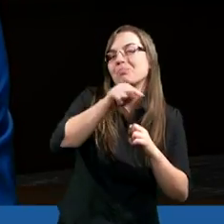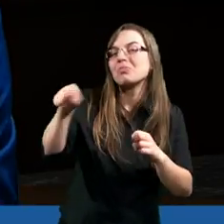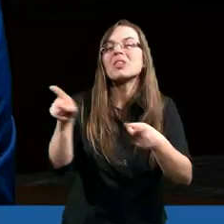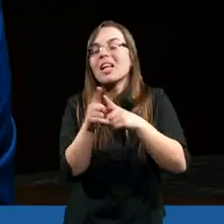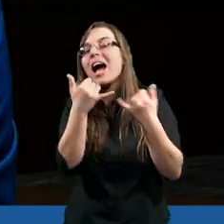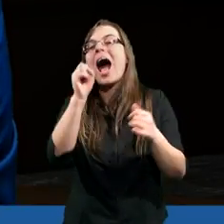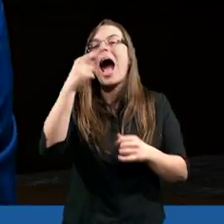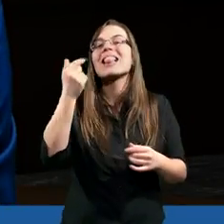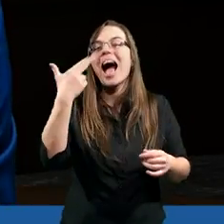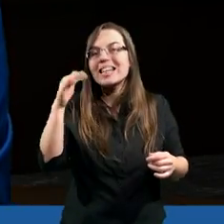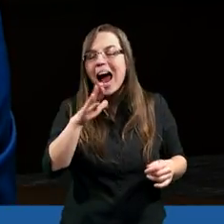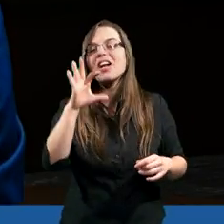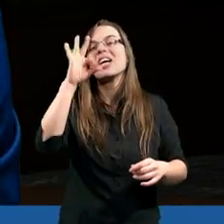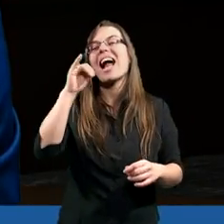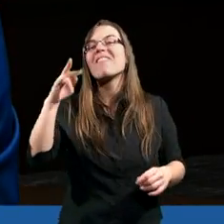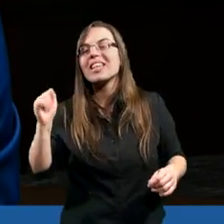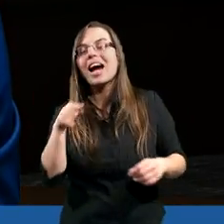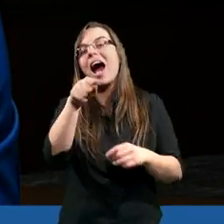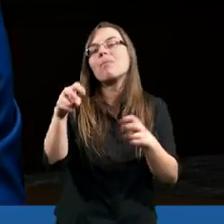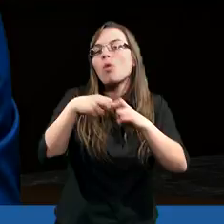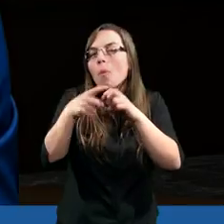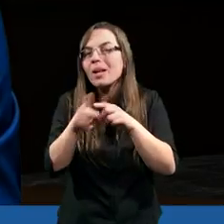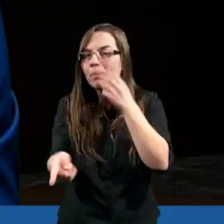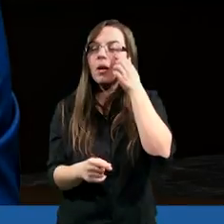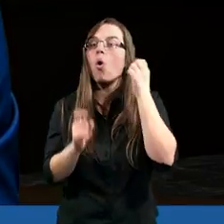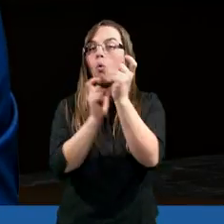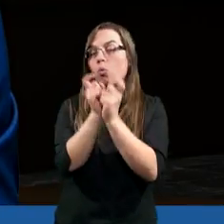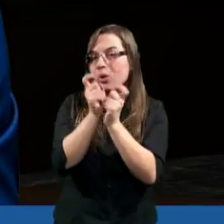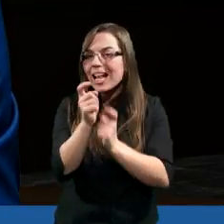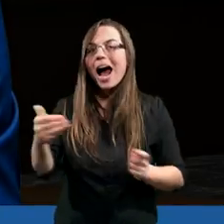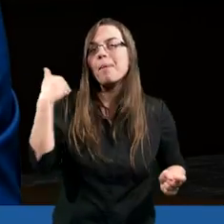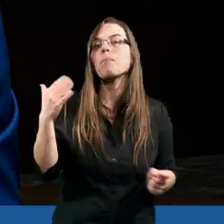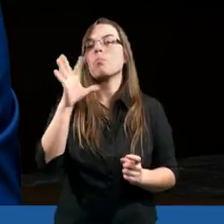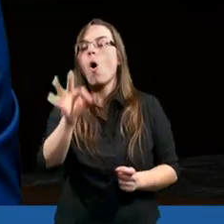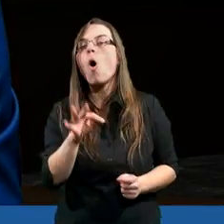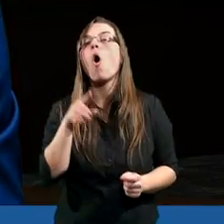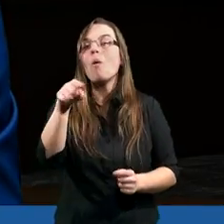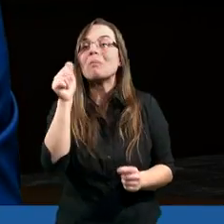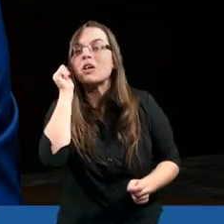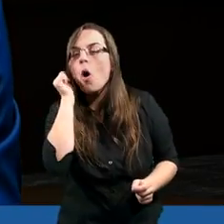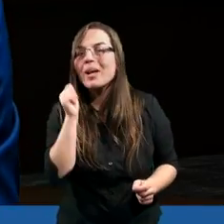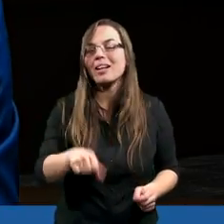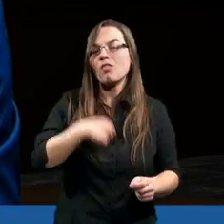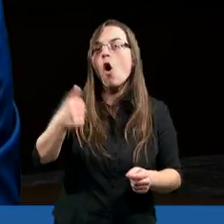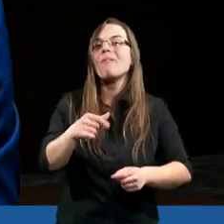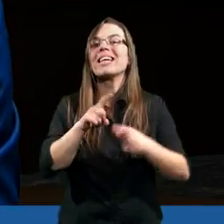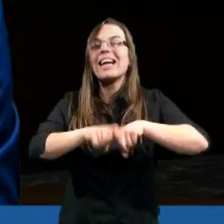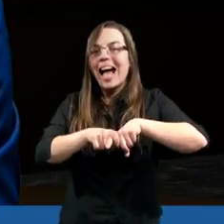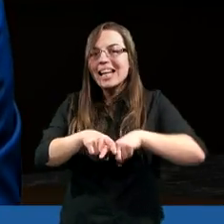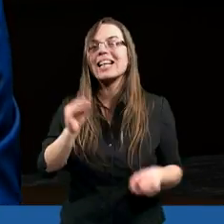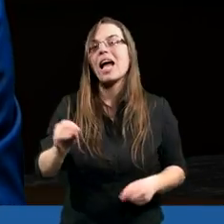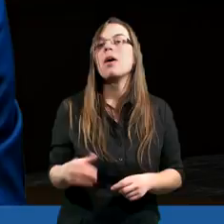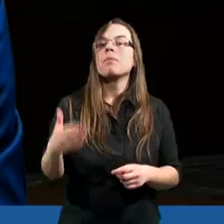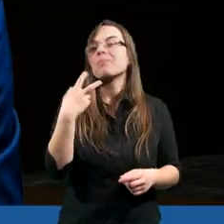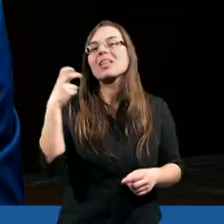Ananiasz Sefira skłamali Duchowi Świętemu. Potem była kłótnia, bo kobiety, wdowy greckie,